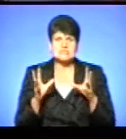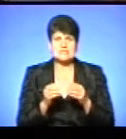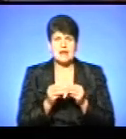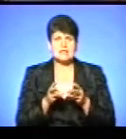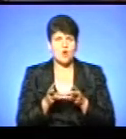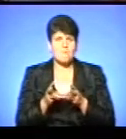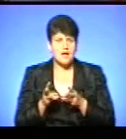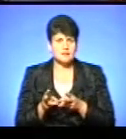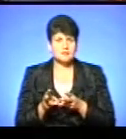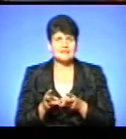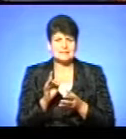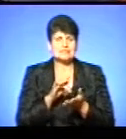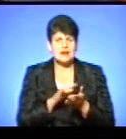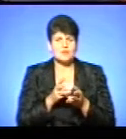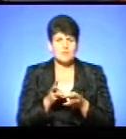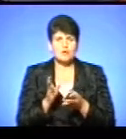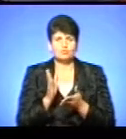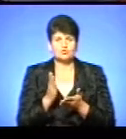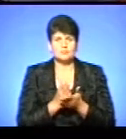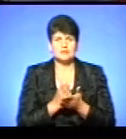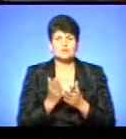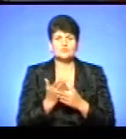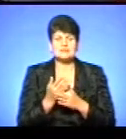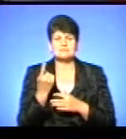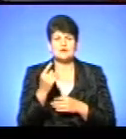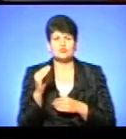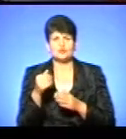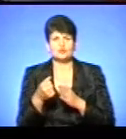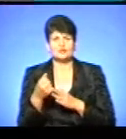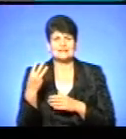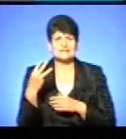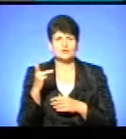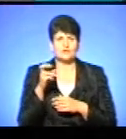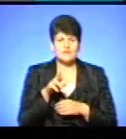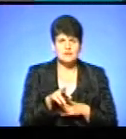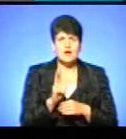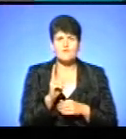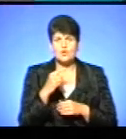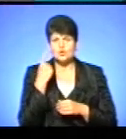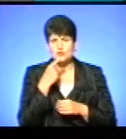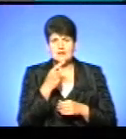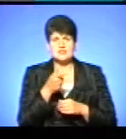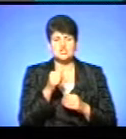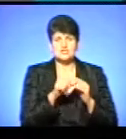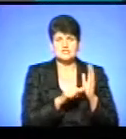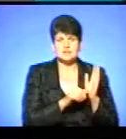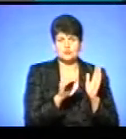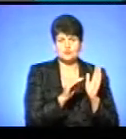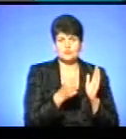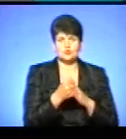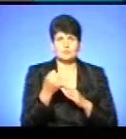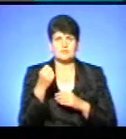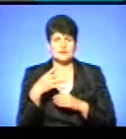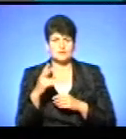опалення, скажімо, централізоване, будуть мати субсидії з 1 жовтня до 30 квітня, а ті, в кого індивідуальне, з 16 жовтня до 15